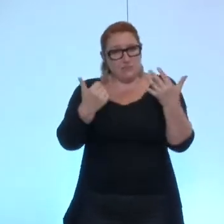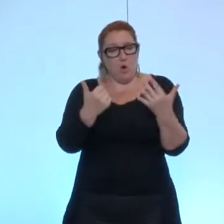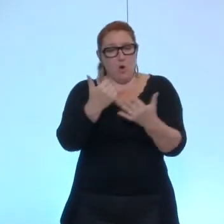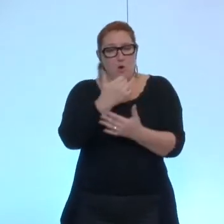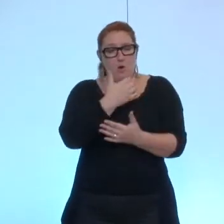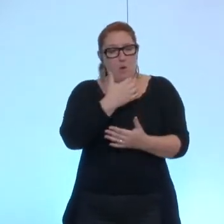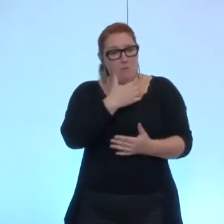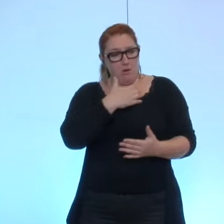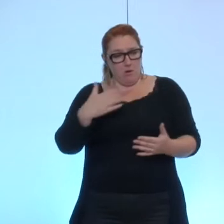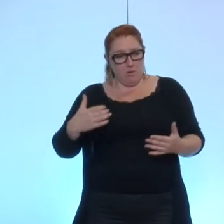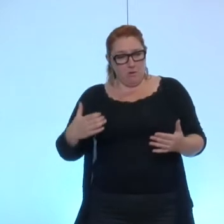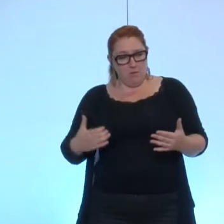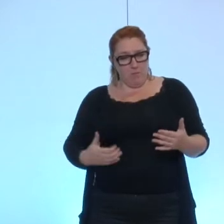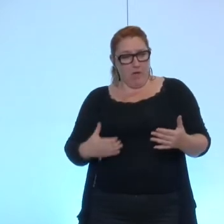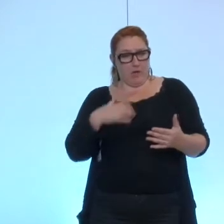conditions.